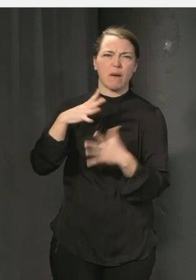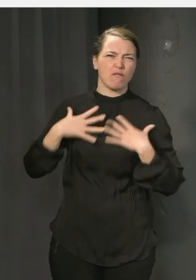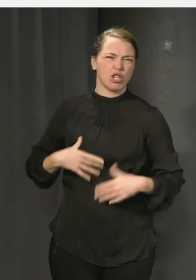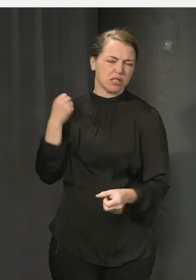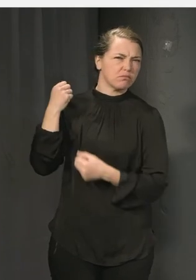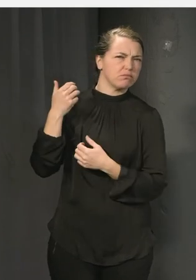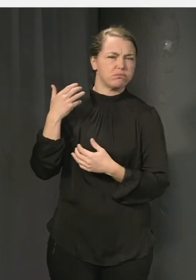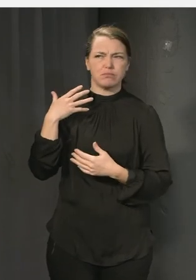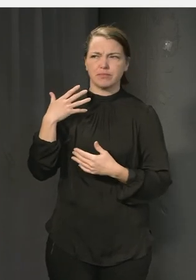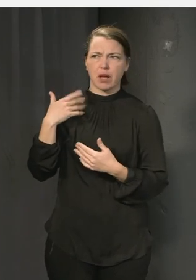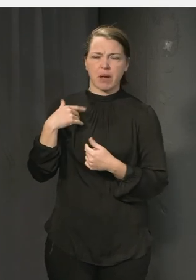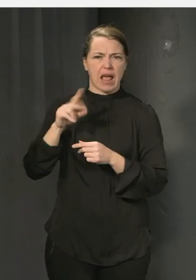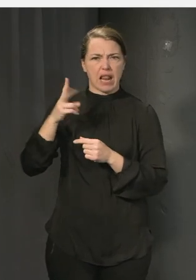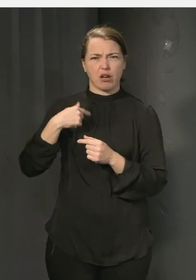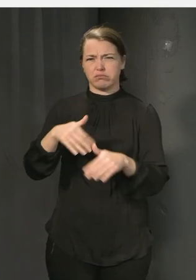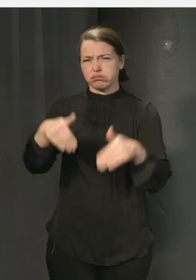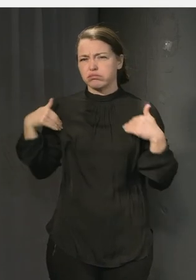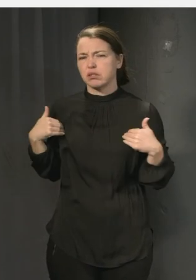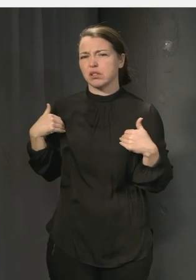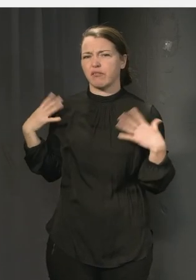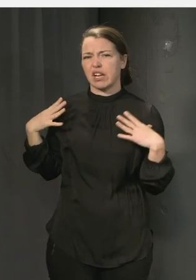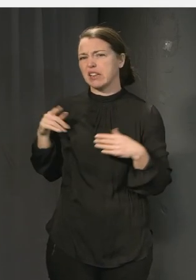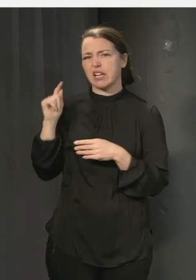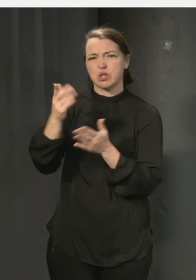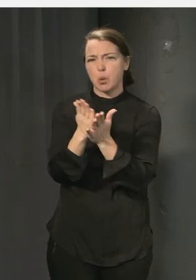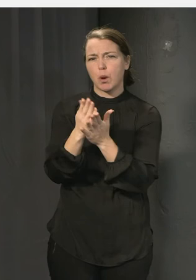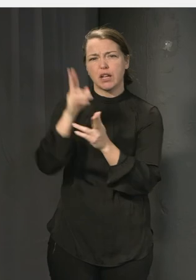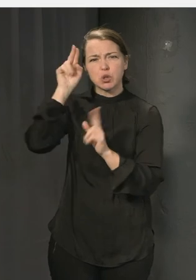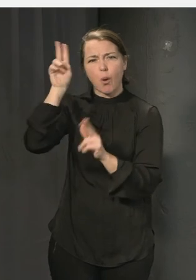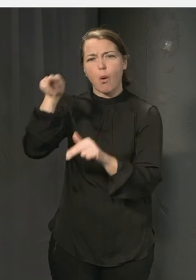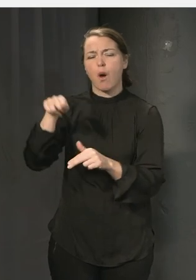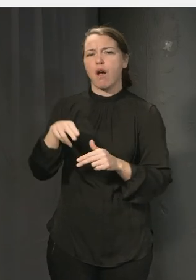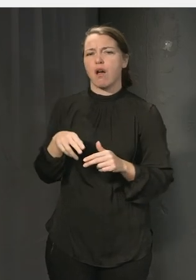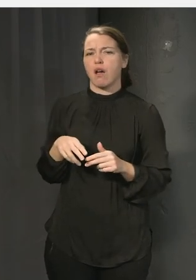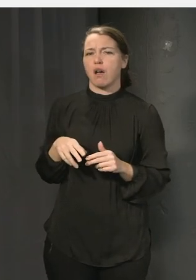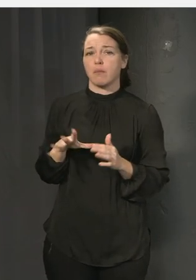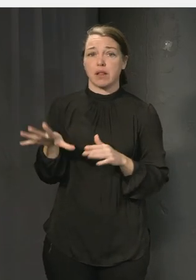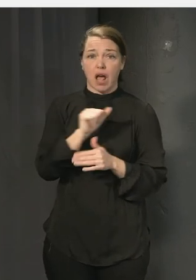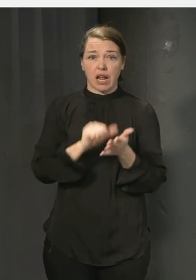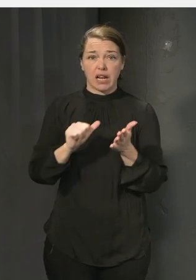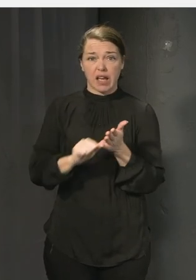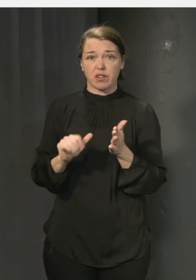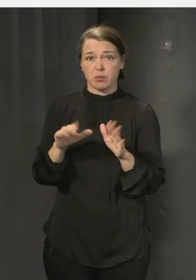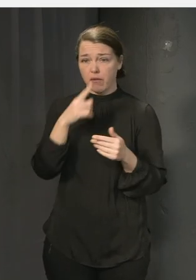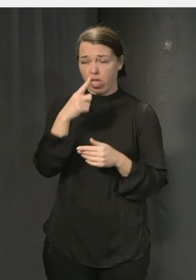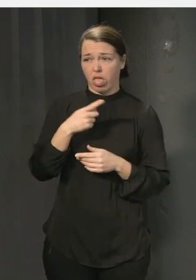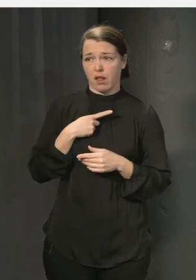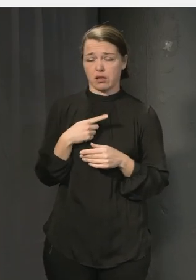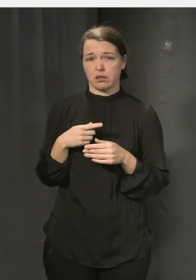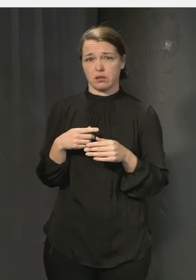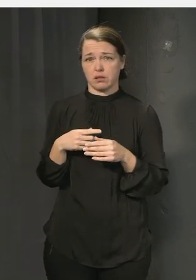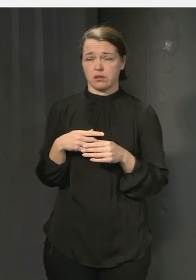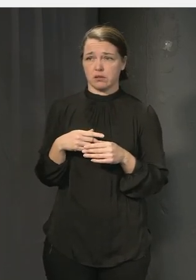liksom man stannar hemma och så men det börjar ju och alla elever som har råkat illa ut i skolan berättar ju en historia som